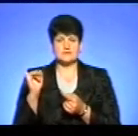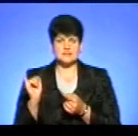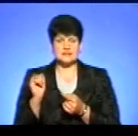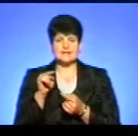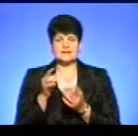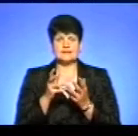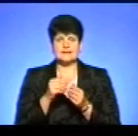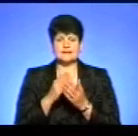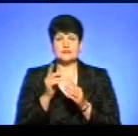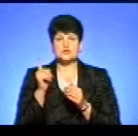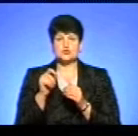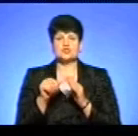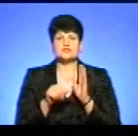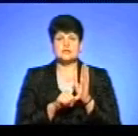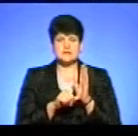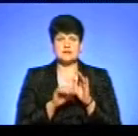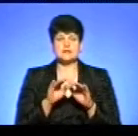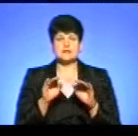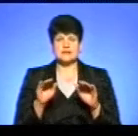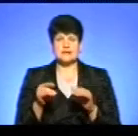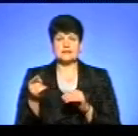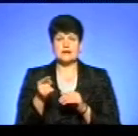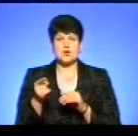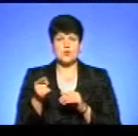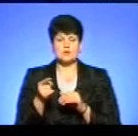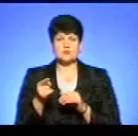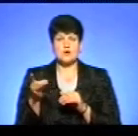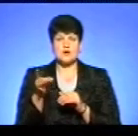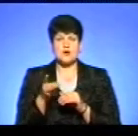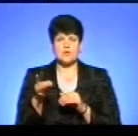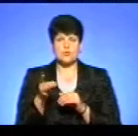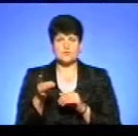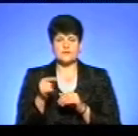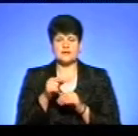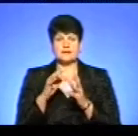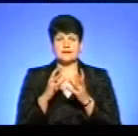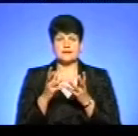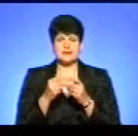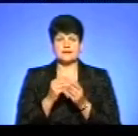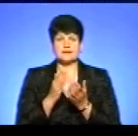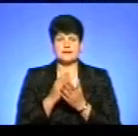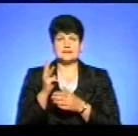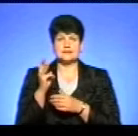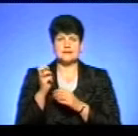кількість становить 116, дітей Тернопільського району їх кількість становить